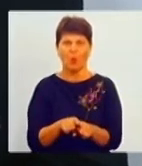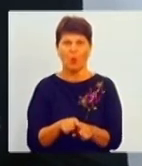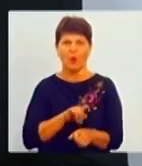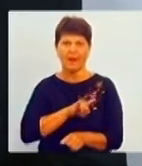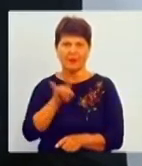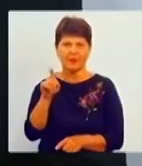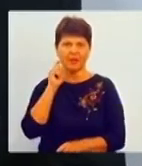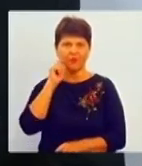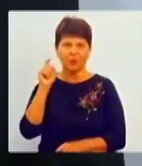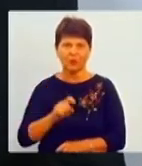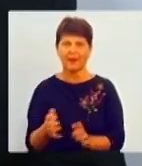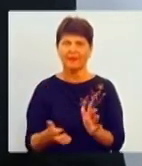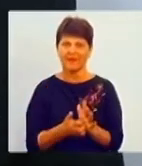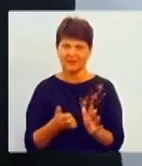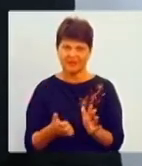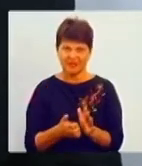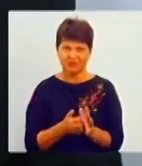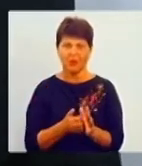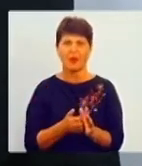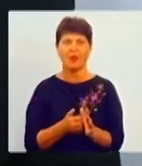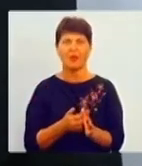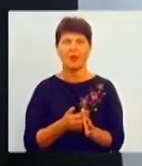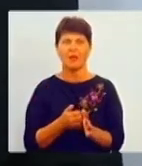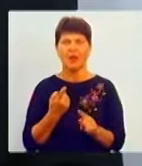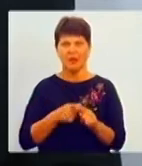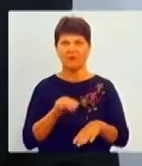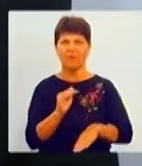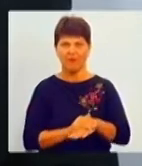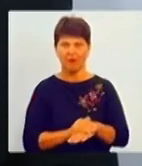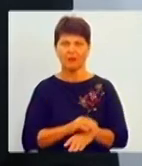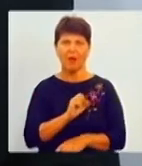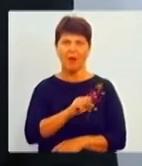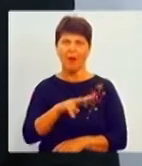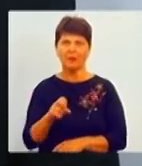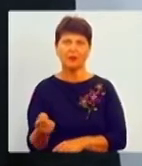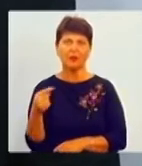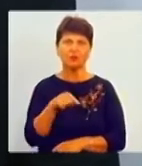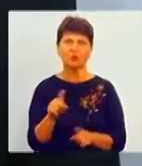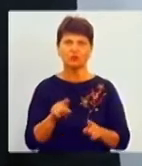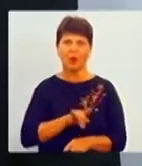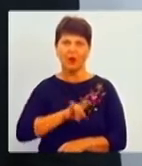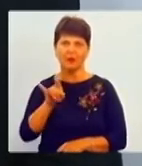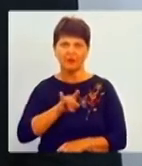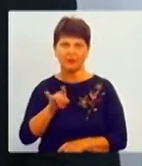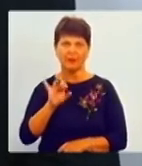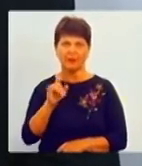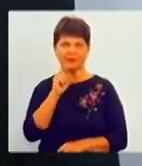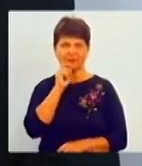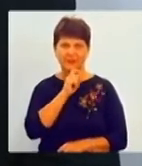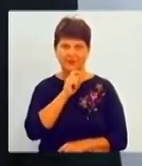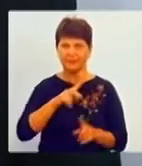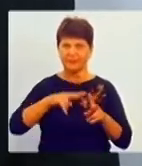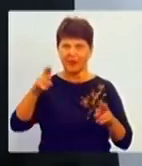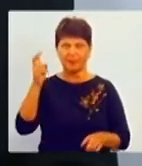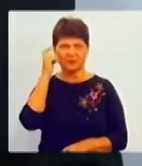в Україні не вистачає в принципі. Це факт. факт, так. Але те, що літаки літають з Вінниці та самі, що з Києва,